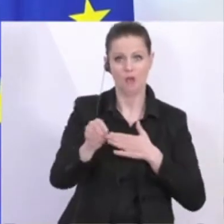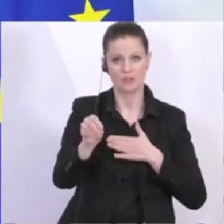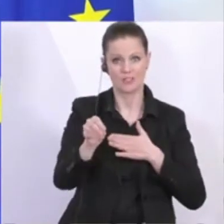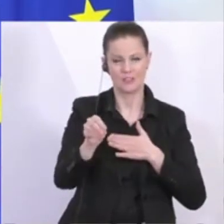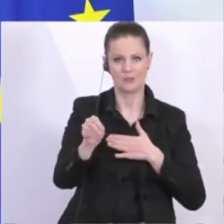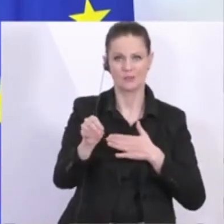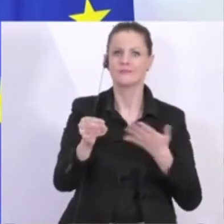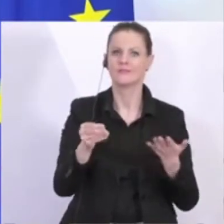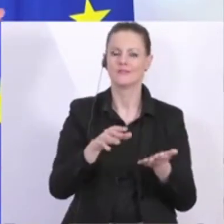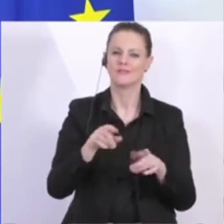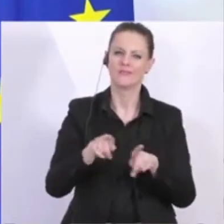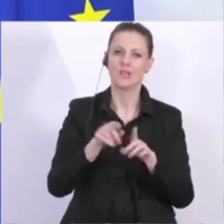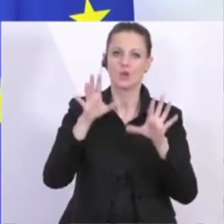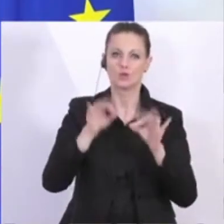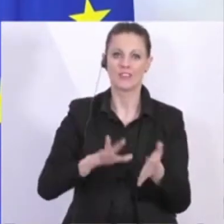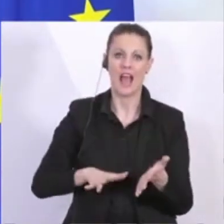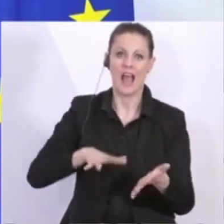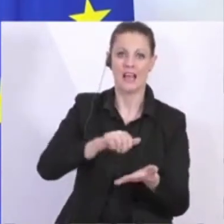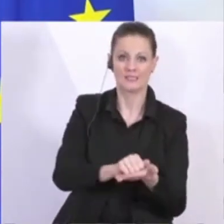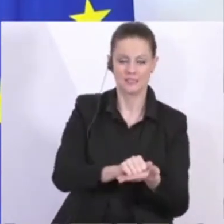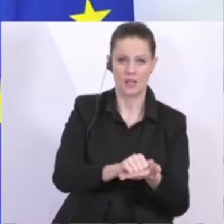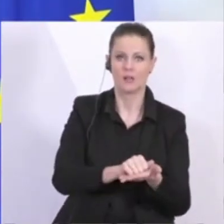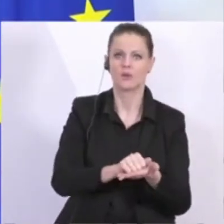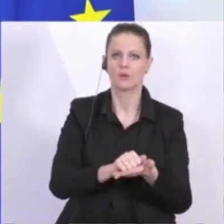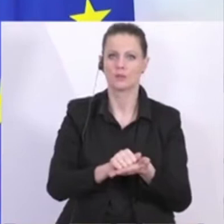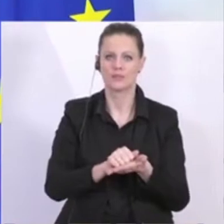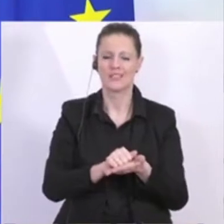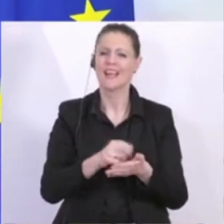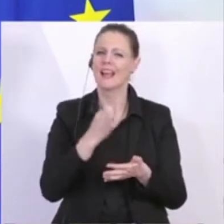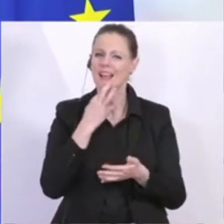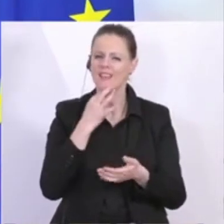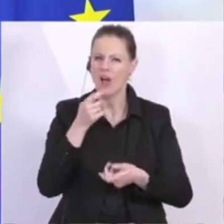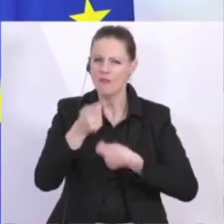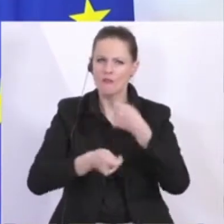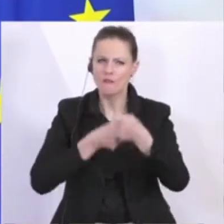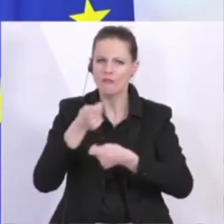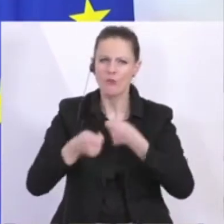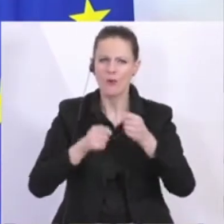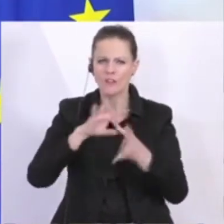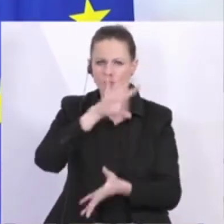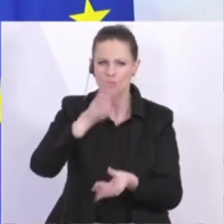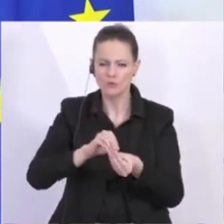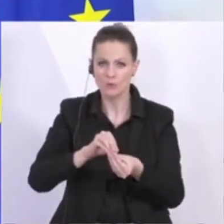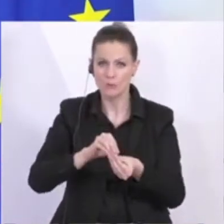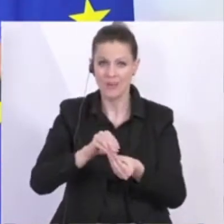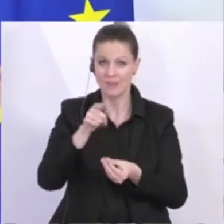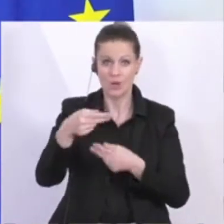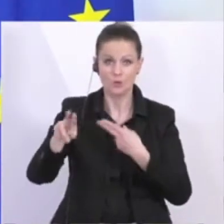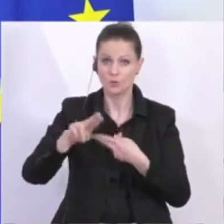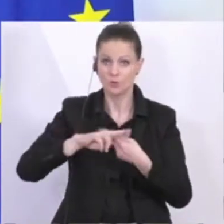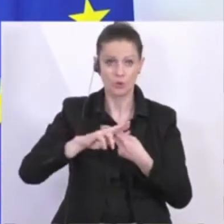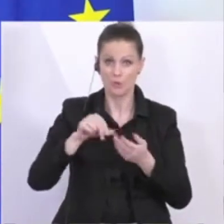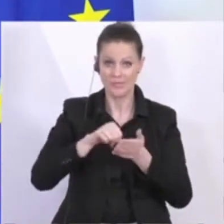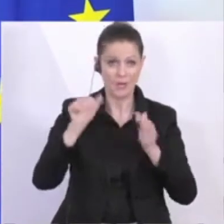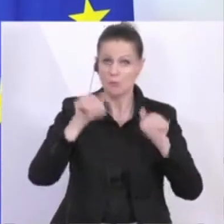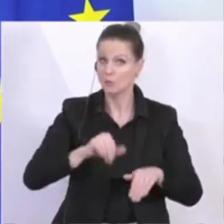Sofortanzahlung. Und die genaue Subventionssumme, das ist ja ein Zuschuss, da braucht nichts zurückgezahlt werden. Das ist, glaube ich, auch nicht